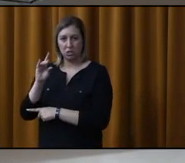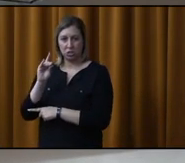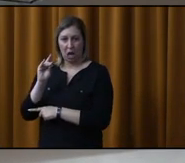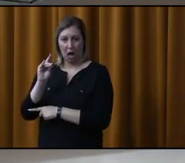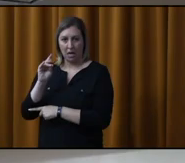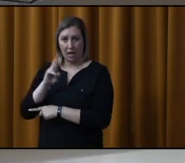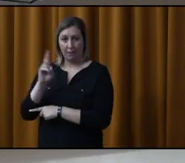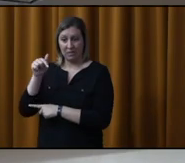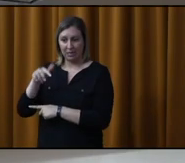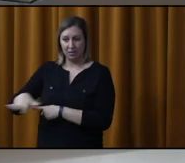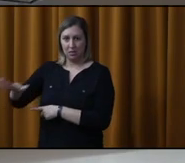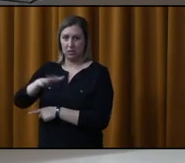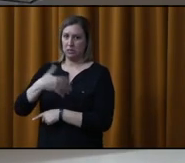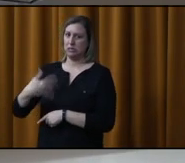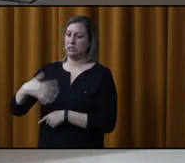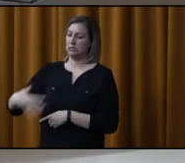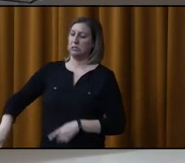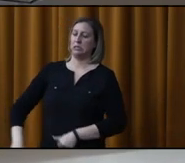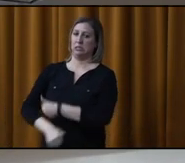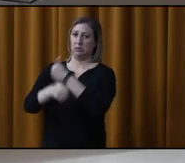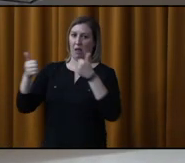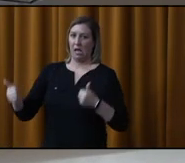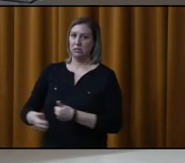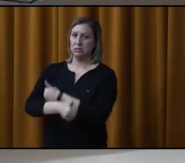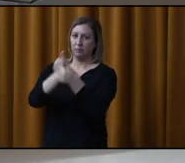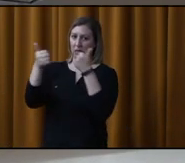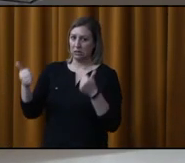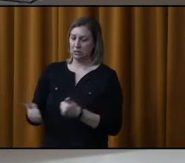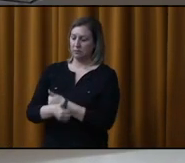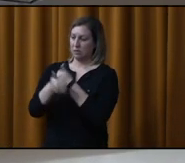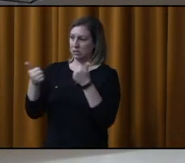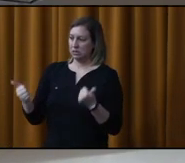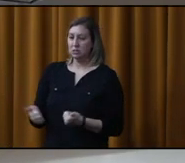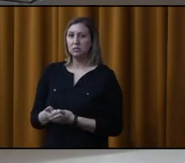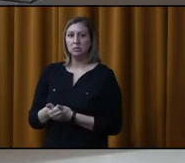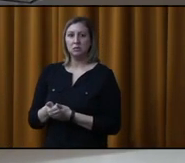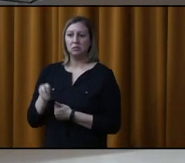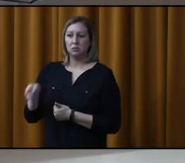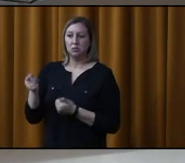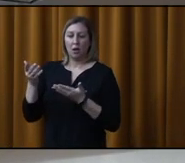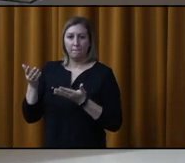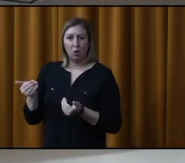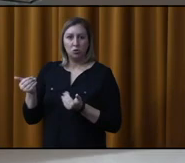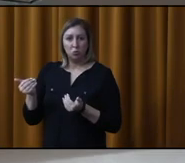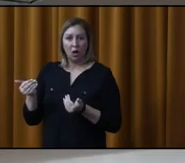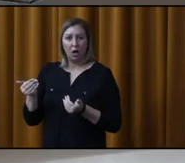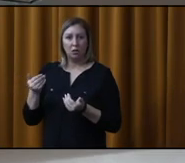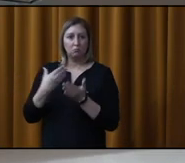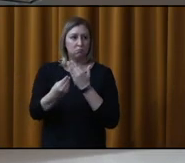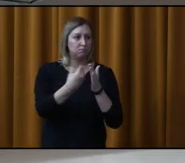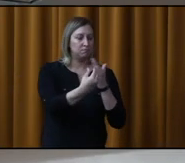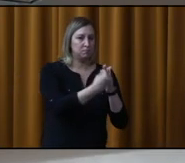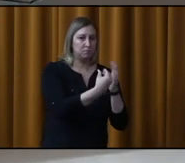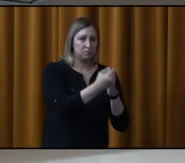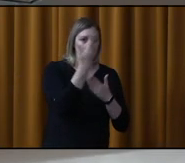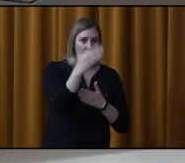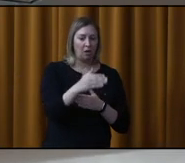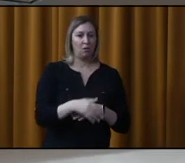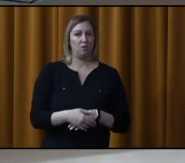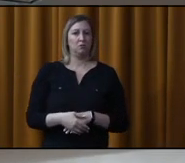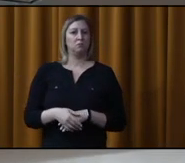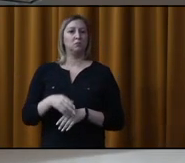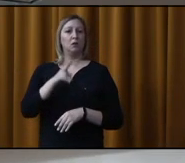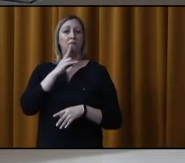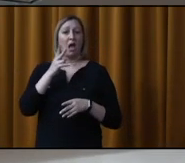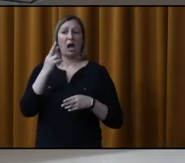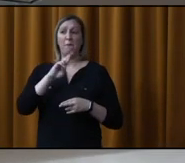Repentigny. Ah oui, vous êtes propriétaire de chiens. ils ont besoin… Toute ma vie. Ils ont besoin, et ce n pas tout le monde non plus à Repentigny qui a un véhicule pour